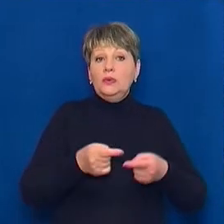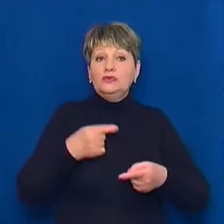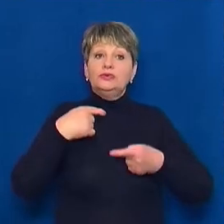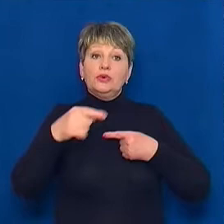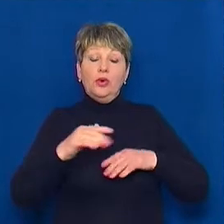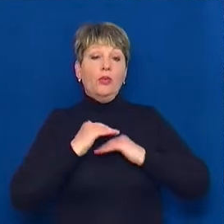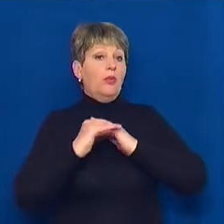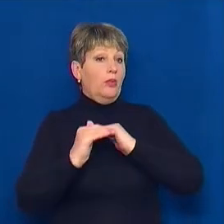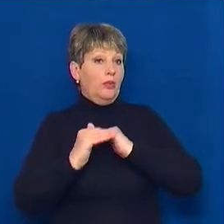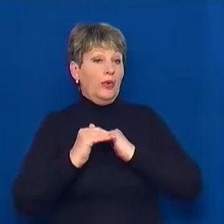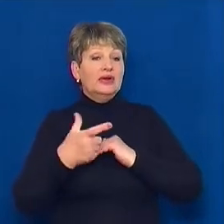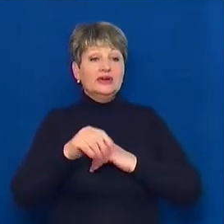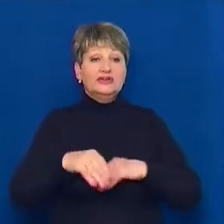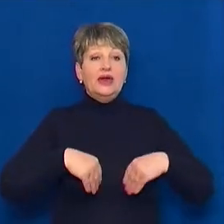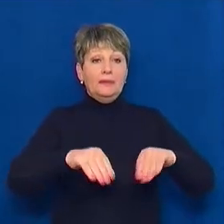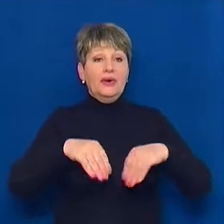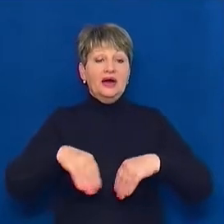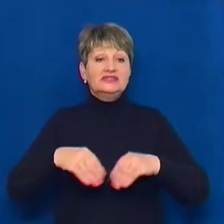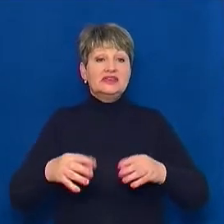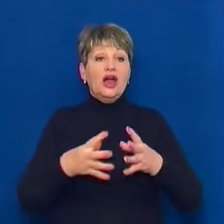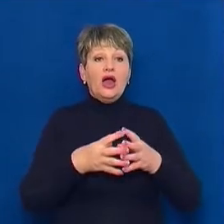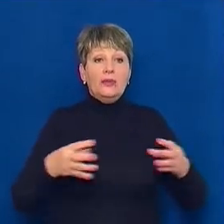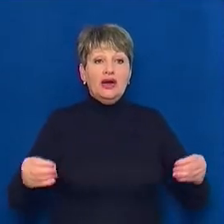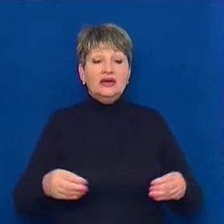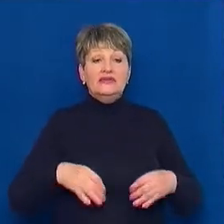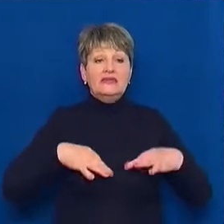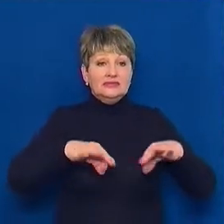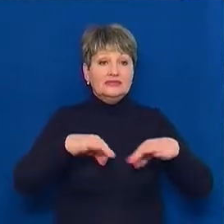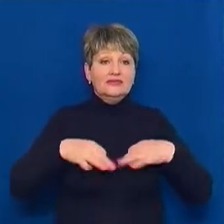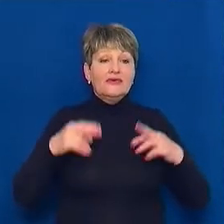цього господарства, де посіяли кабачки, вносять гербіциди.